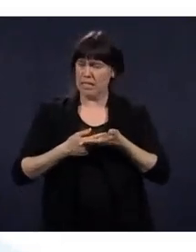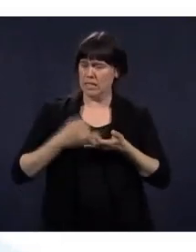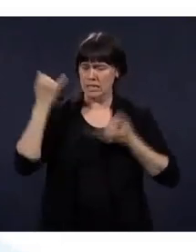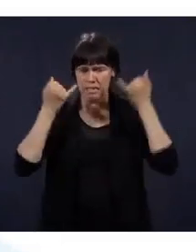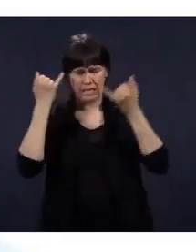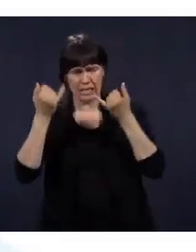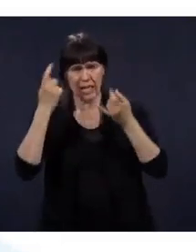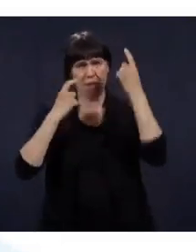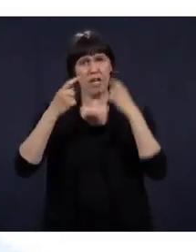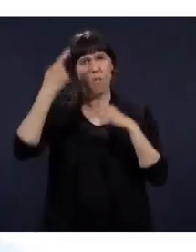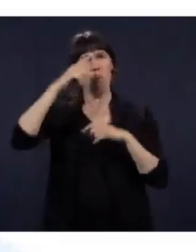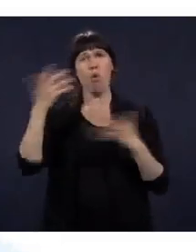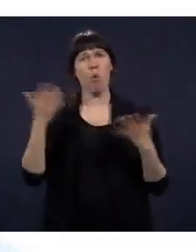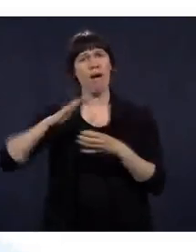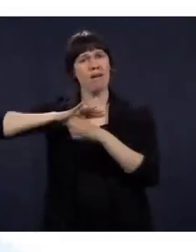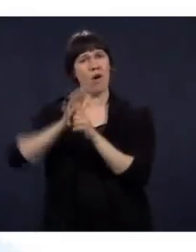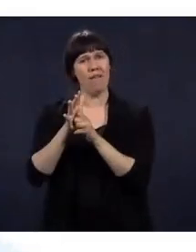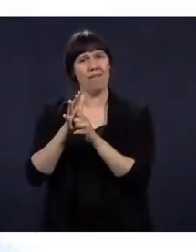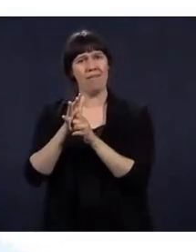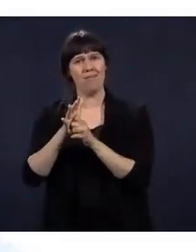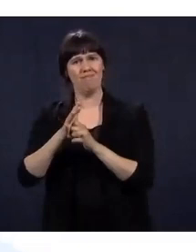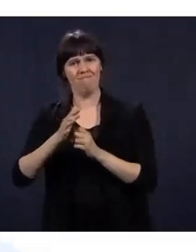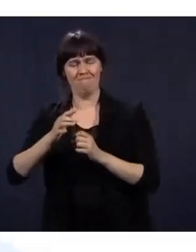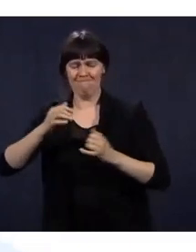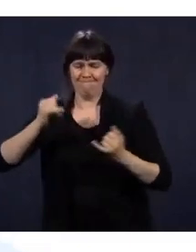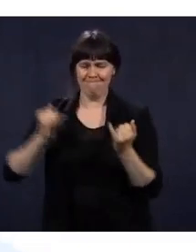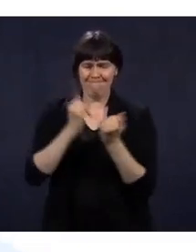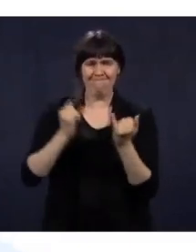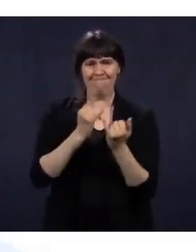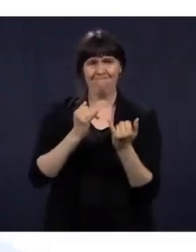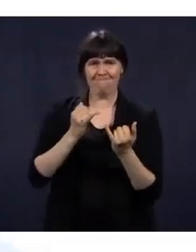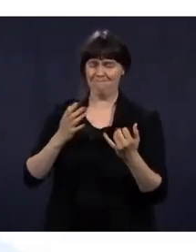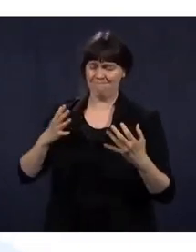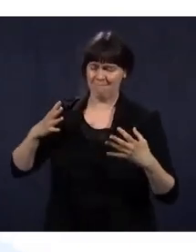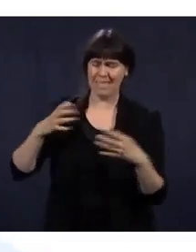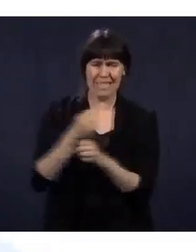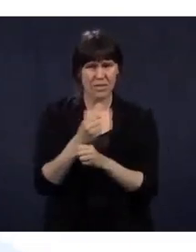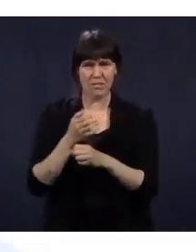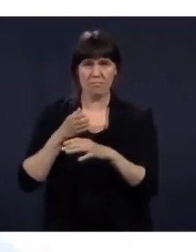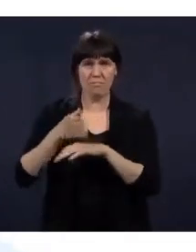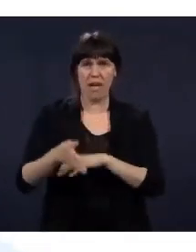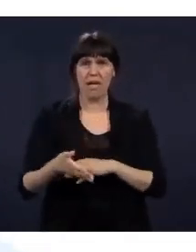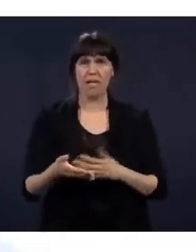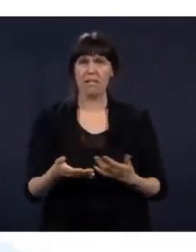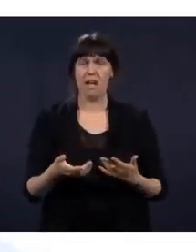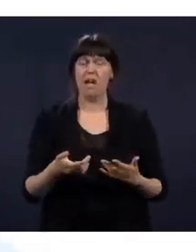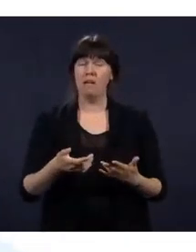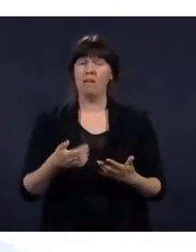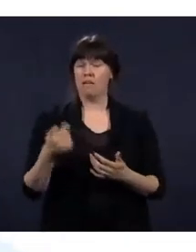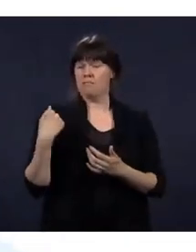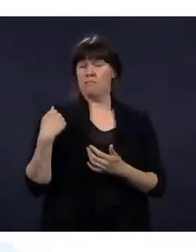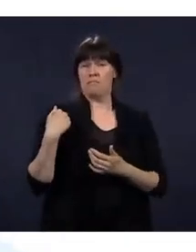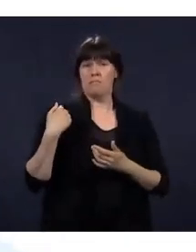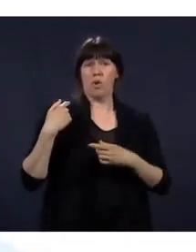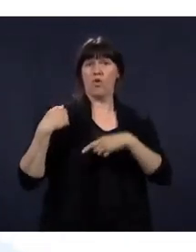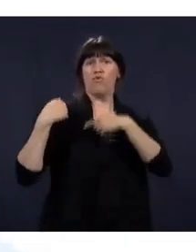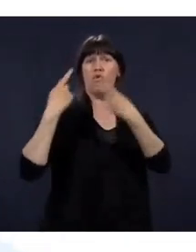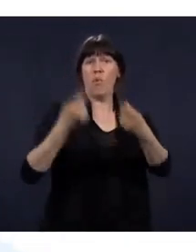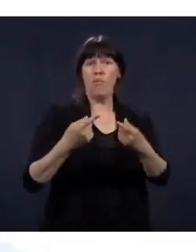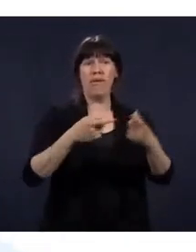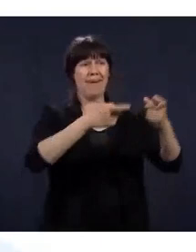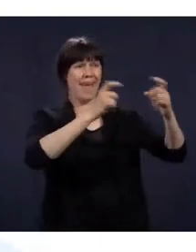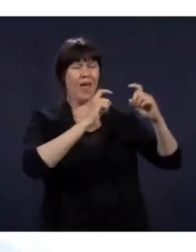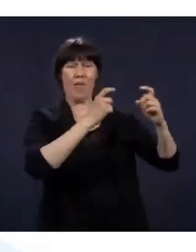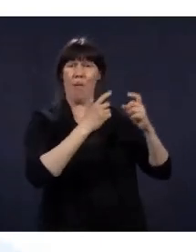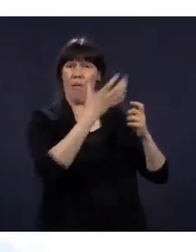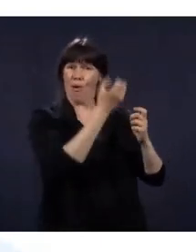Dans le contexte de cette situation-là, on m'a exprimé énormément de choses positives et d'amour. Je reçois des lettres, je reçois des cadeaux,